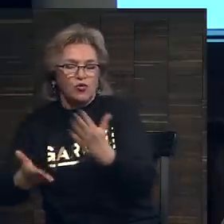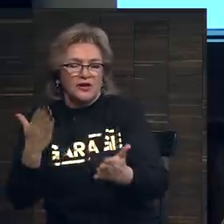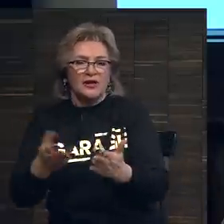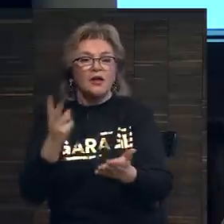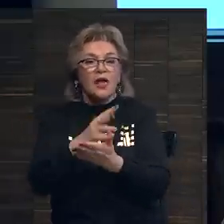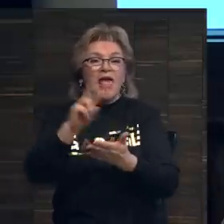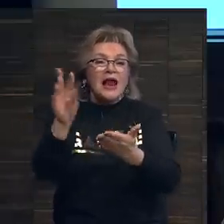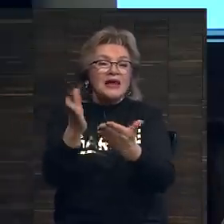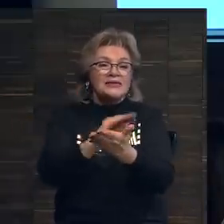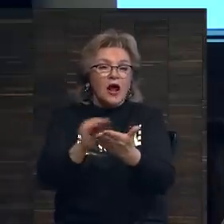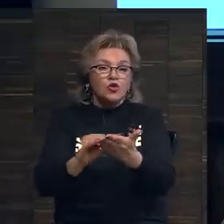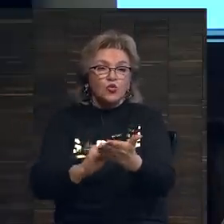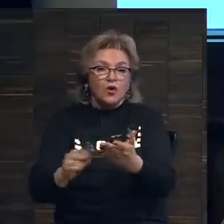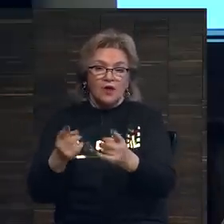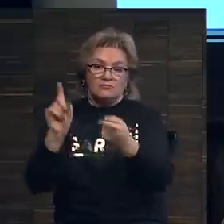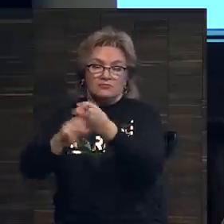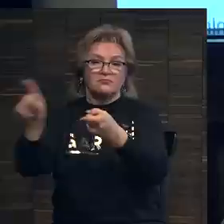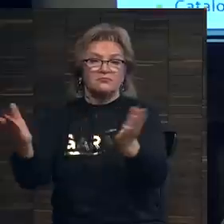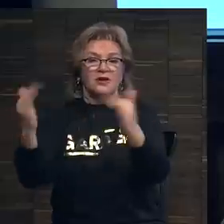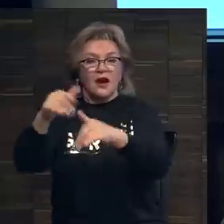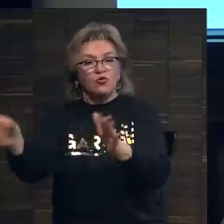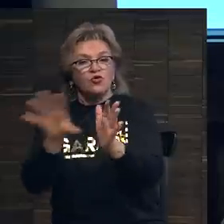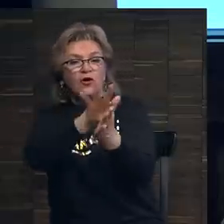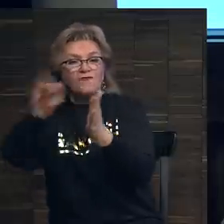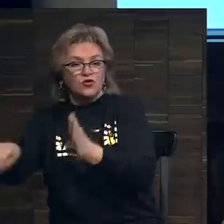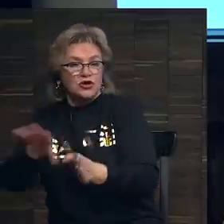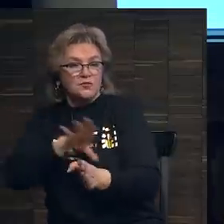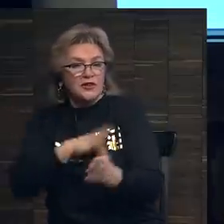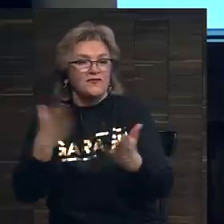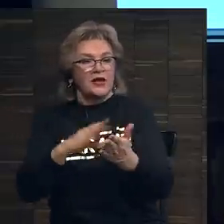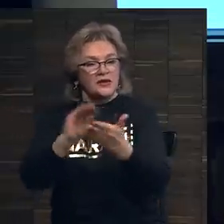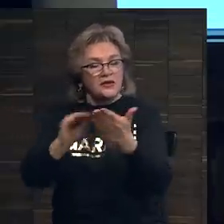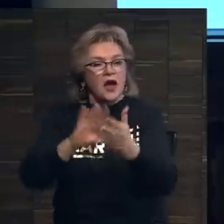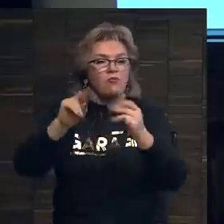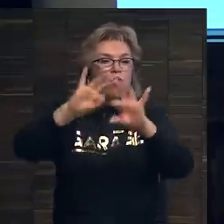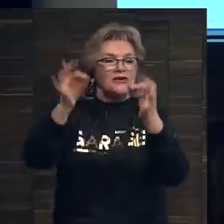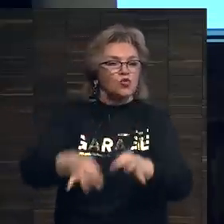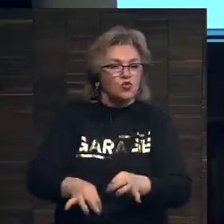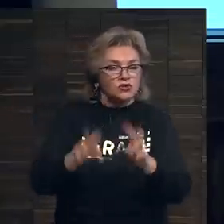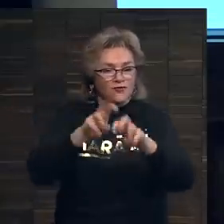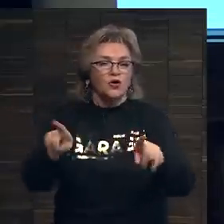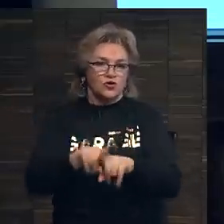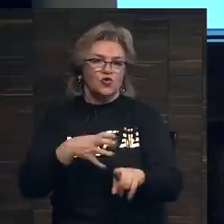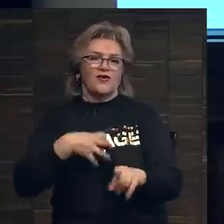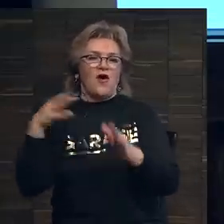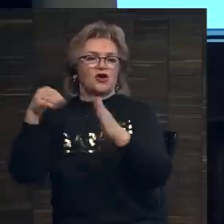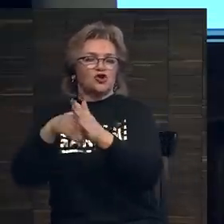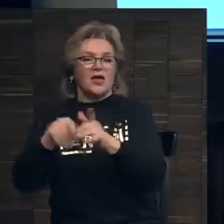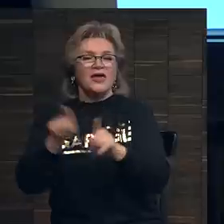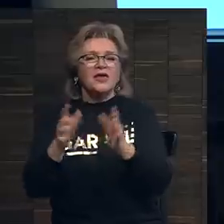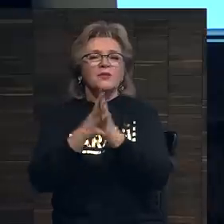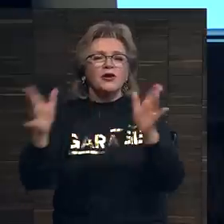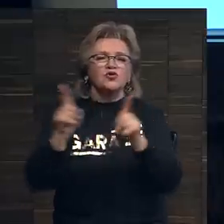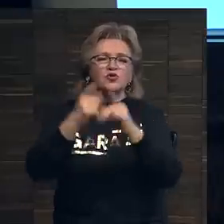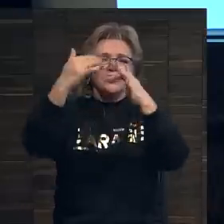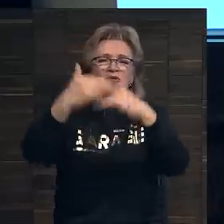Литература по этой работе. Включалась ли она в какие-то труды по искусству. Это тоже важно. И большой